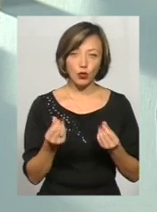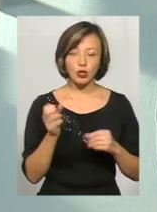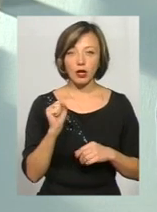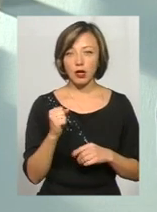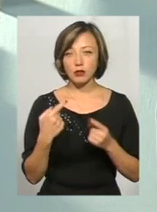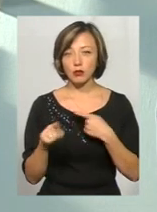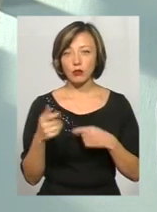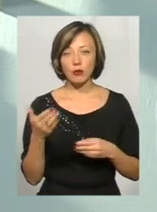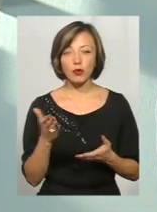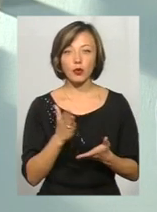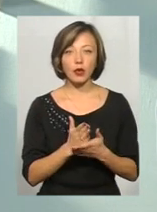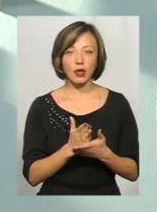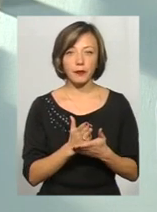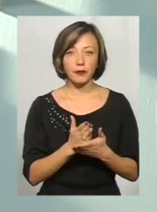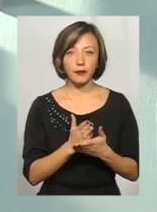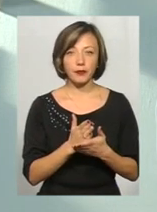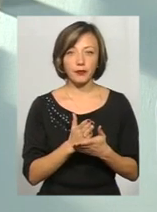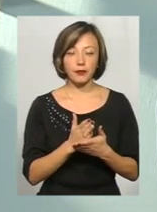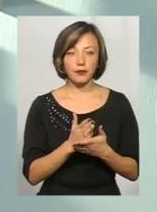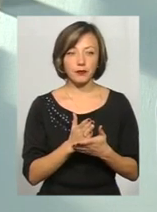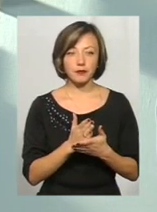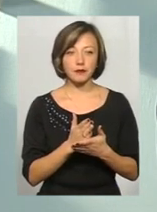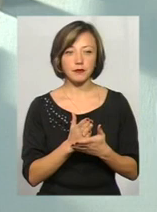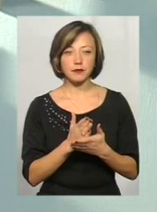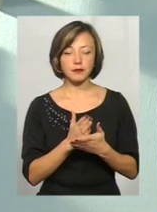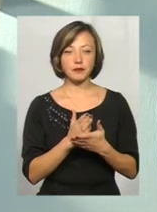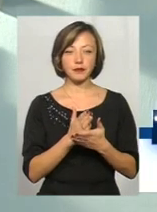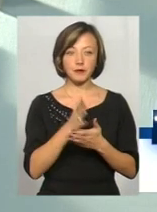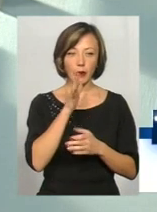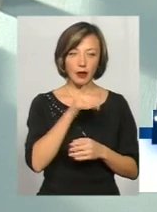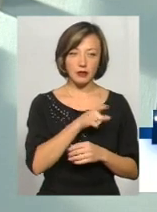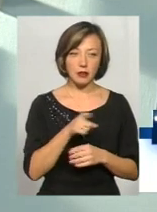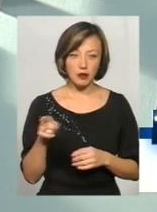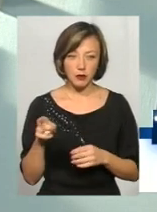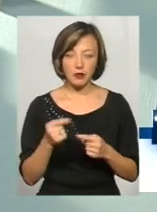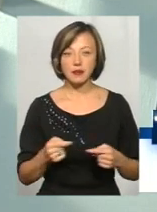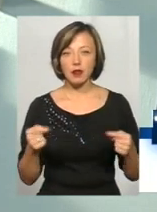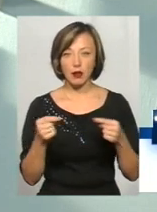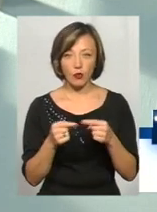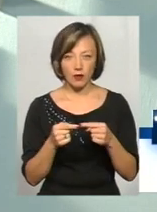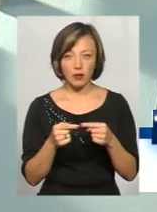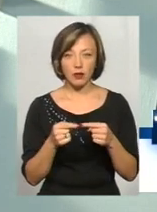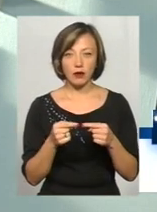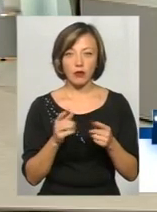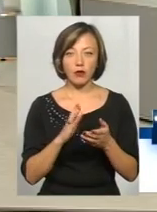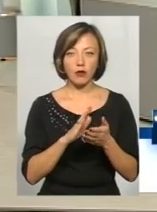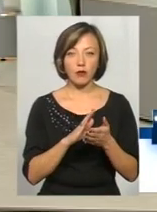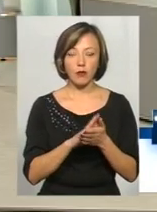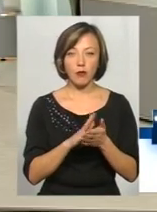сторони є терміни, встановлені умовами та